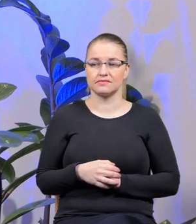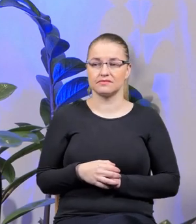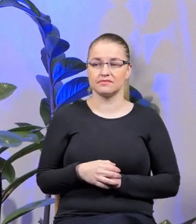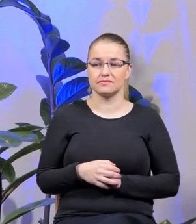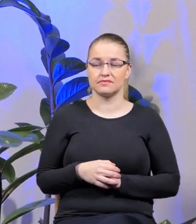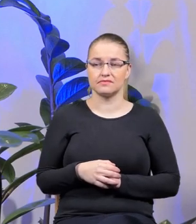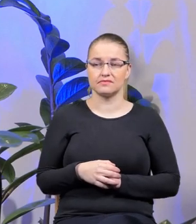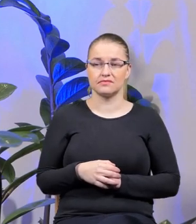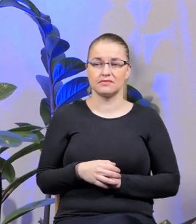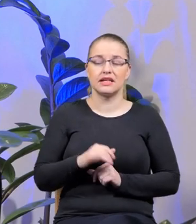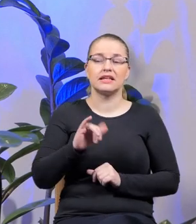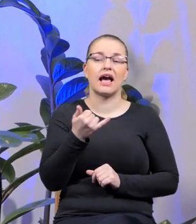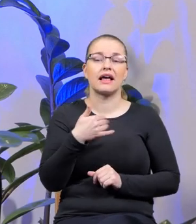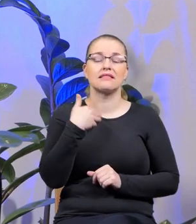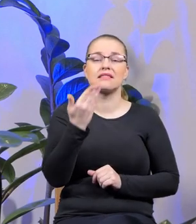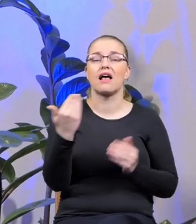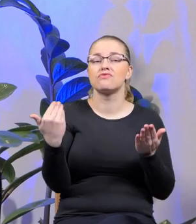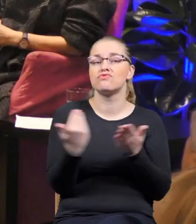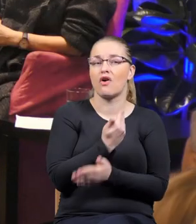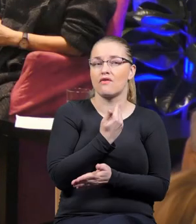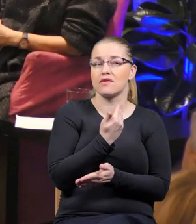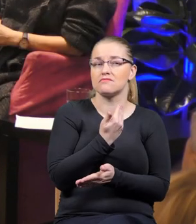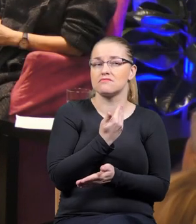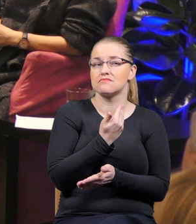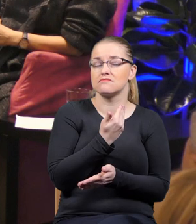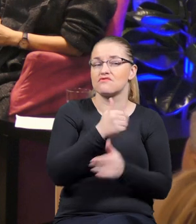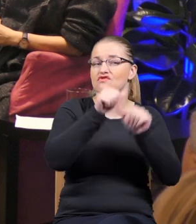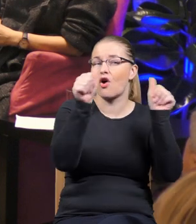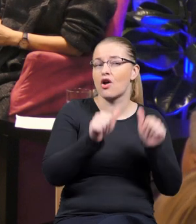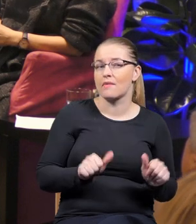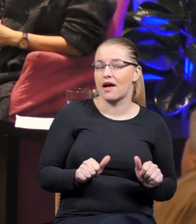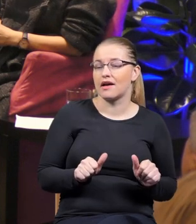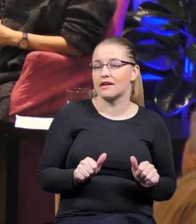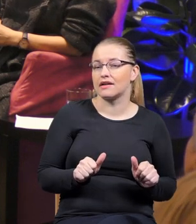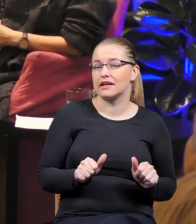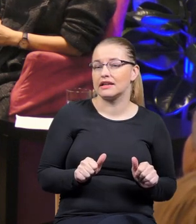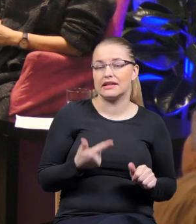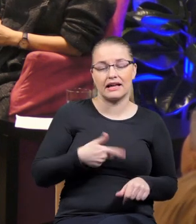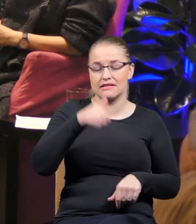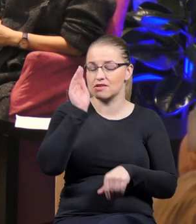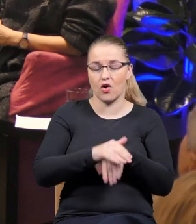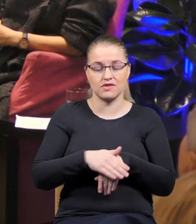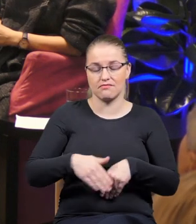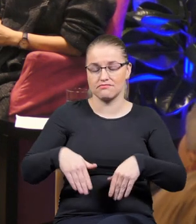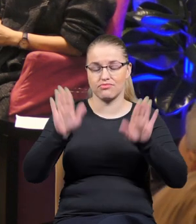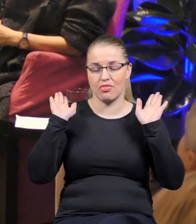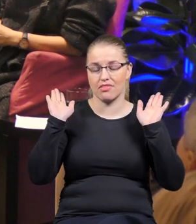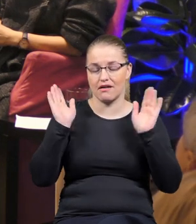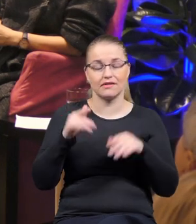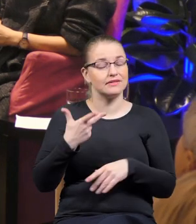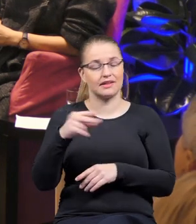Jak nadać im nową formę? Jednak nie pozwolę wam tak skapitulować i powiedzieć, że